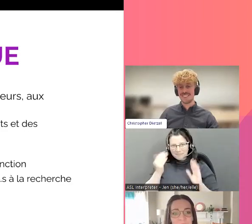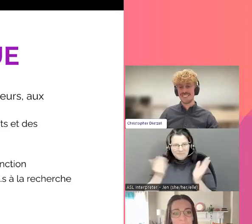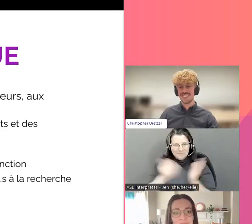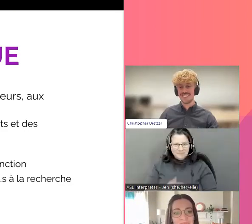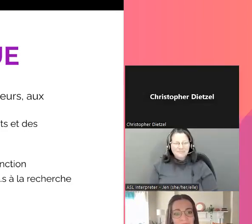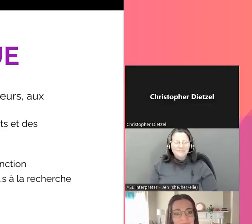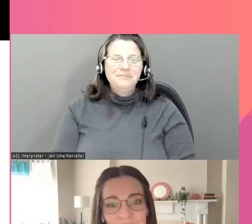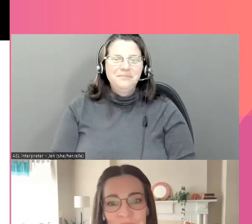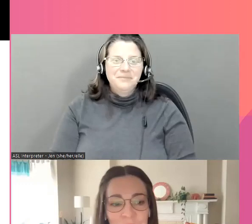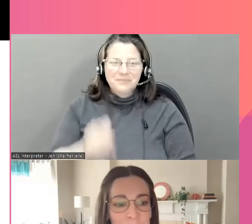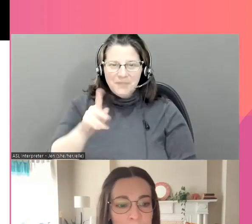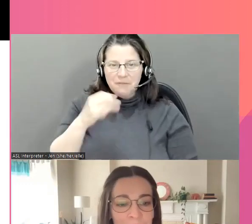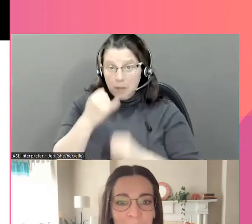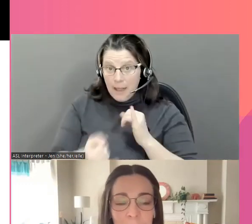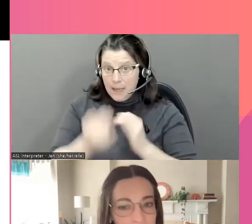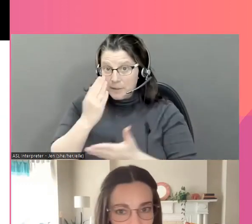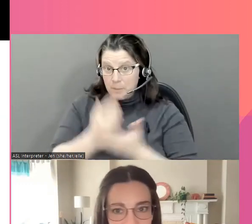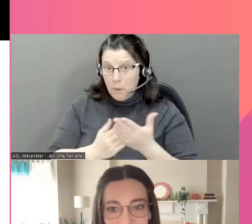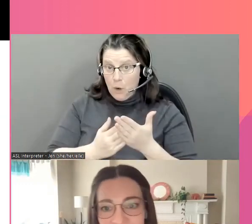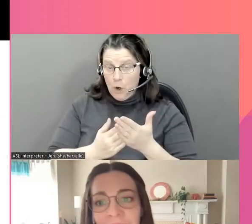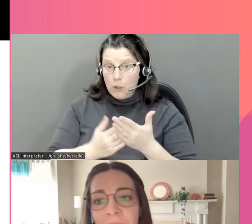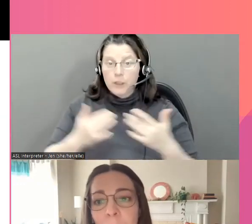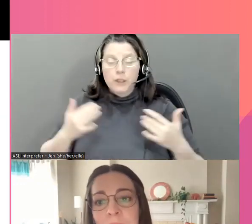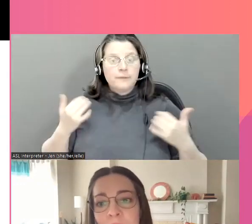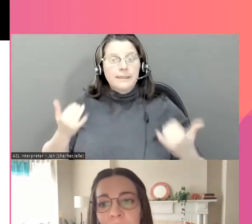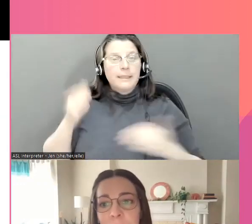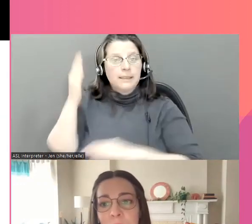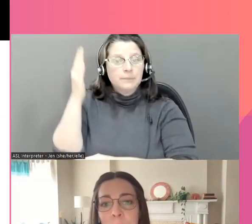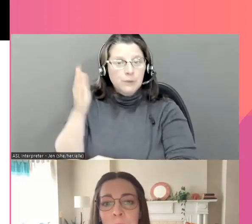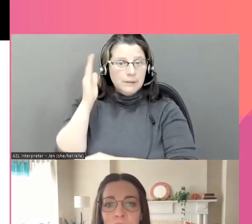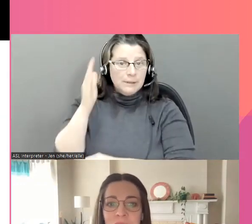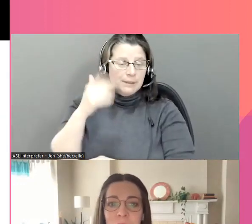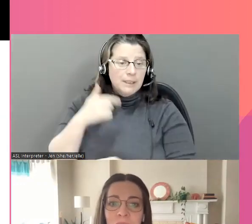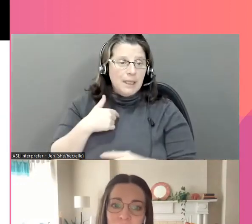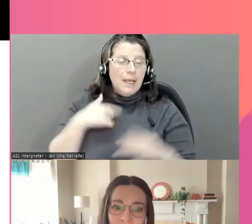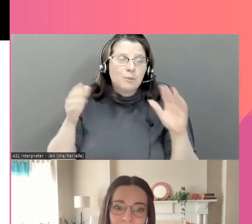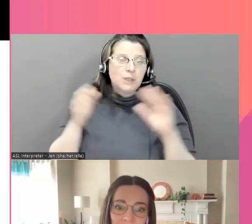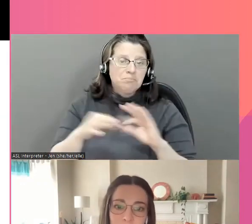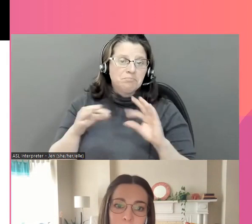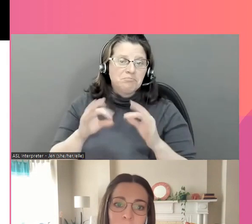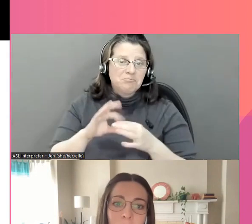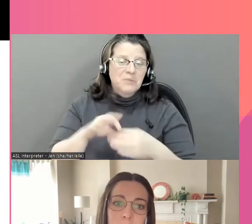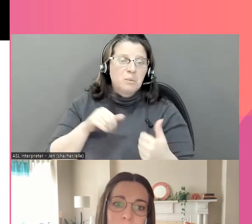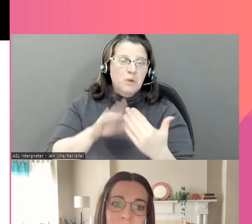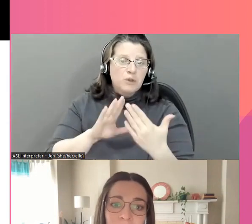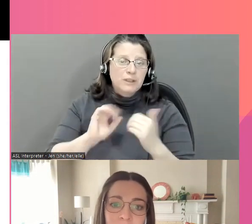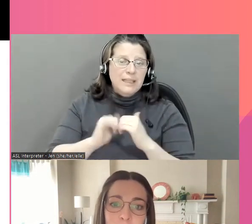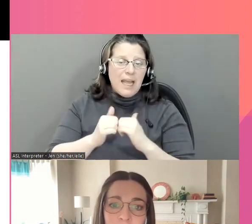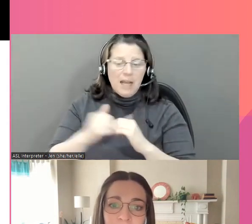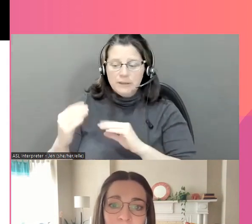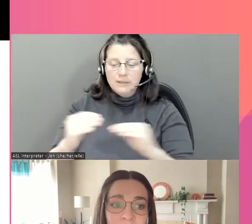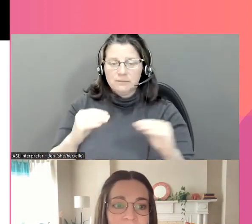Rebonjour. Pour la dernière section de notre webinaire aujourd'hui, je vais évoquer les